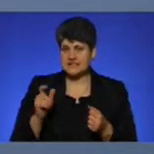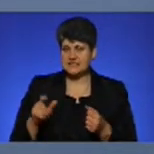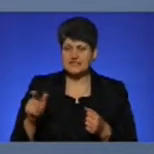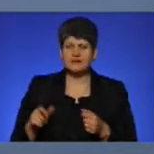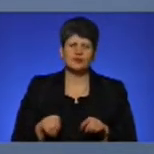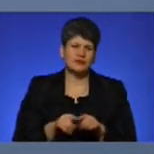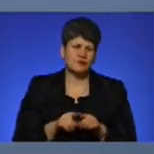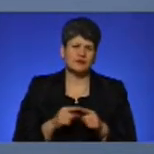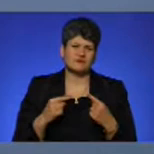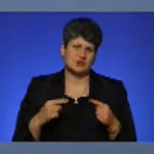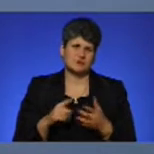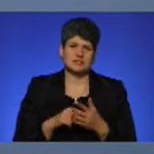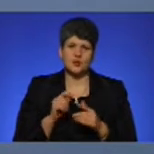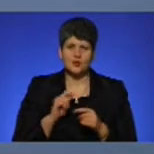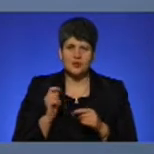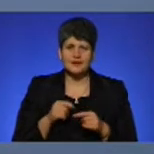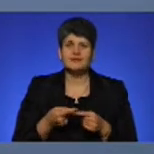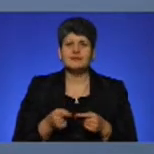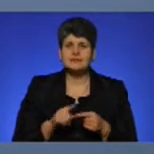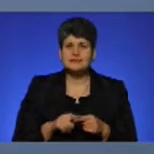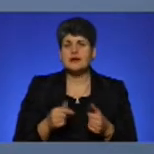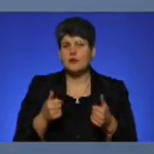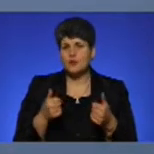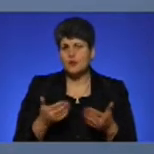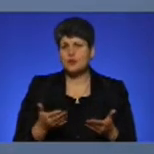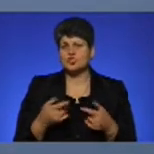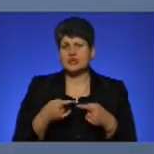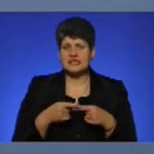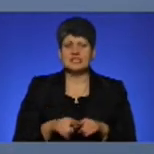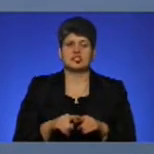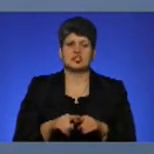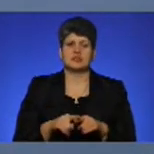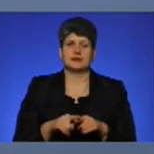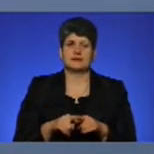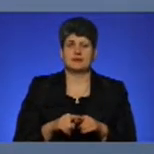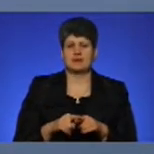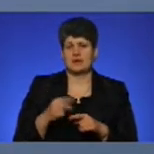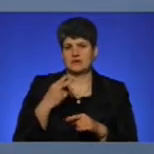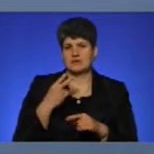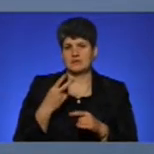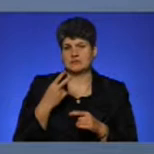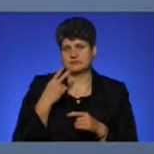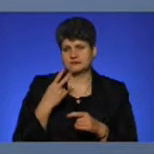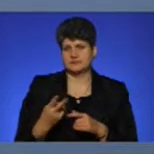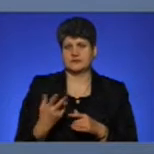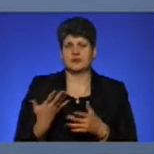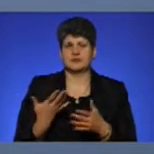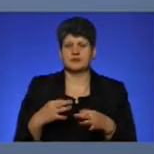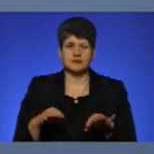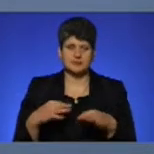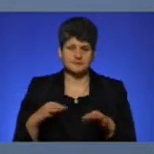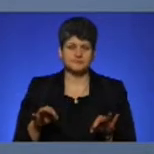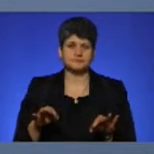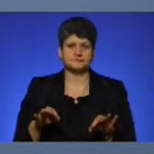інших містах України. Тобто це хороший технічний і зовнішній стан громадського транспорту,